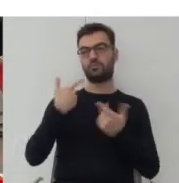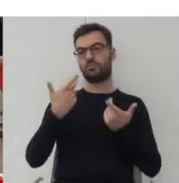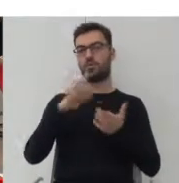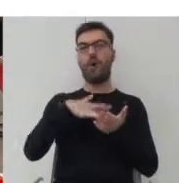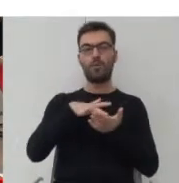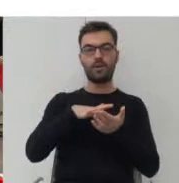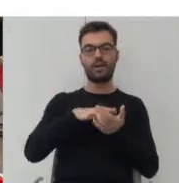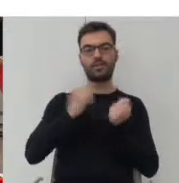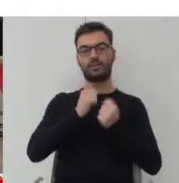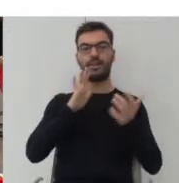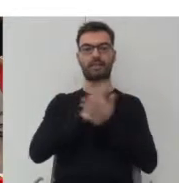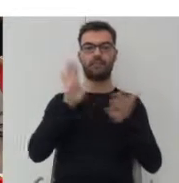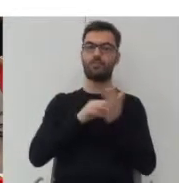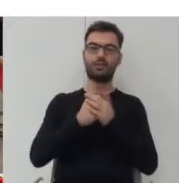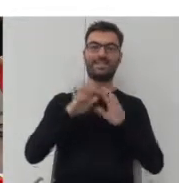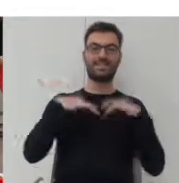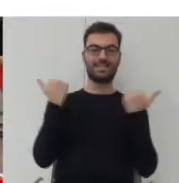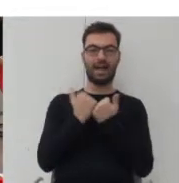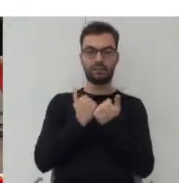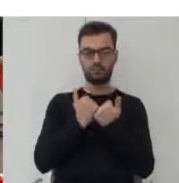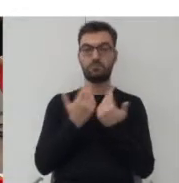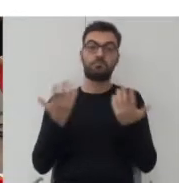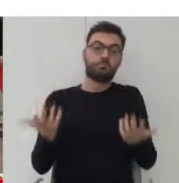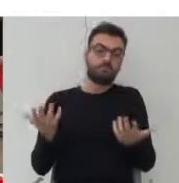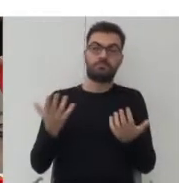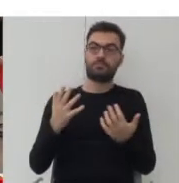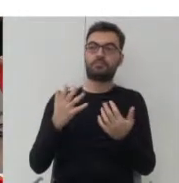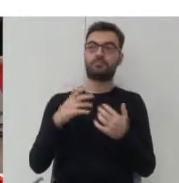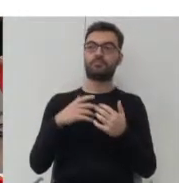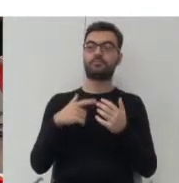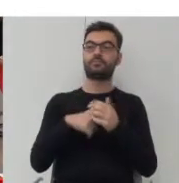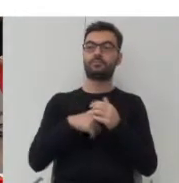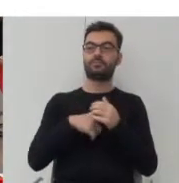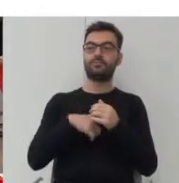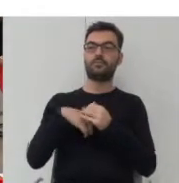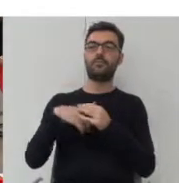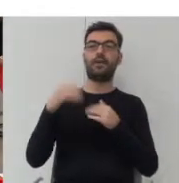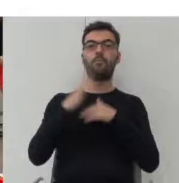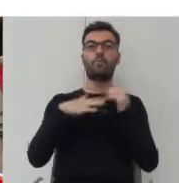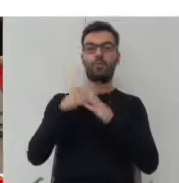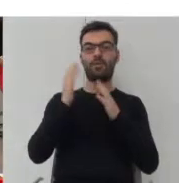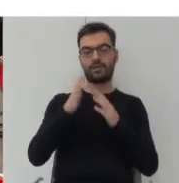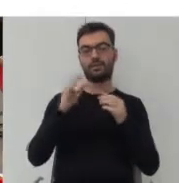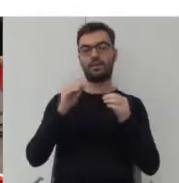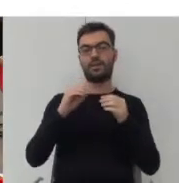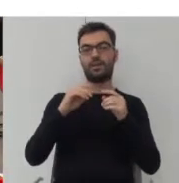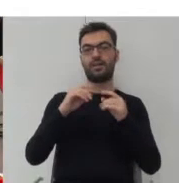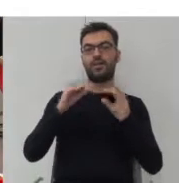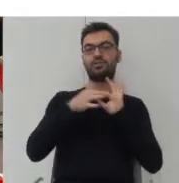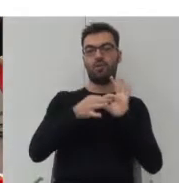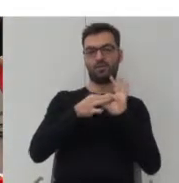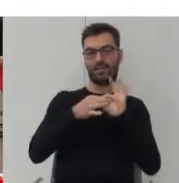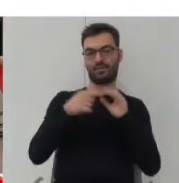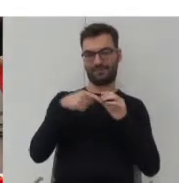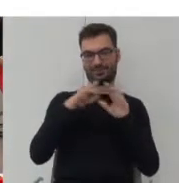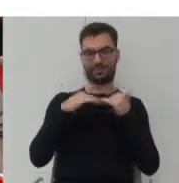silnie typologiczny, jak na przykład stadion, no to jakby ta architektura zacznie się kształtować wokół tej formy, czyli